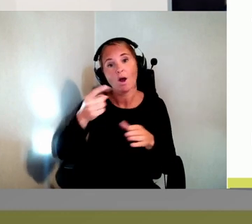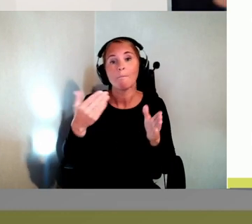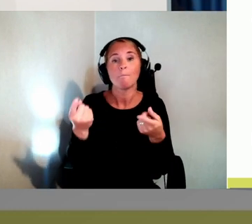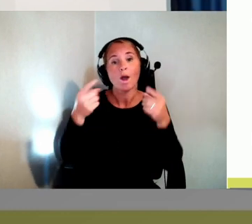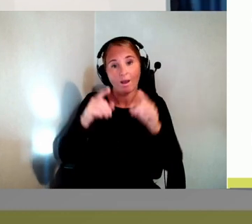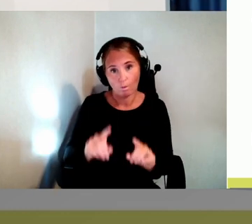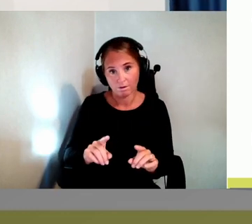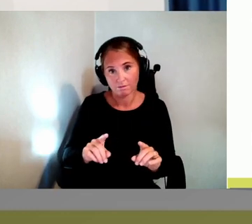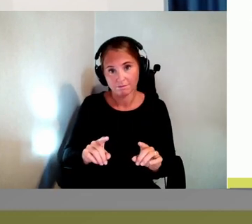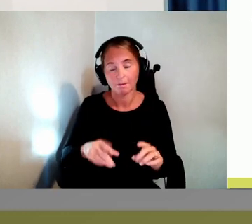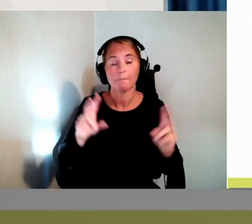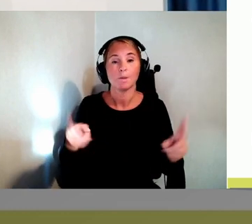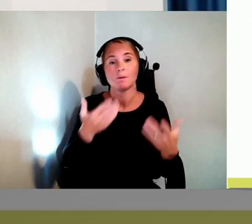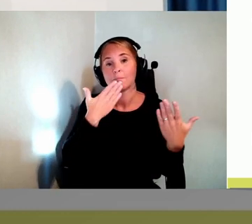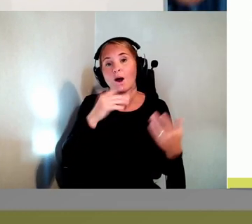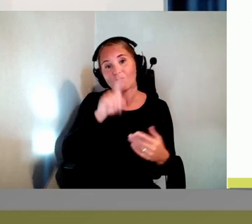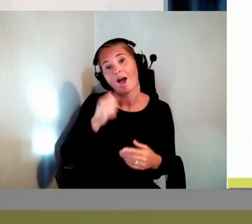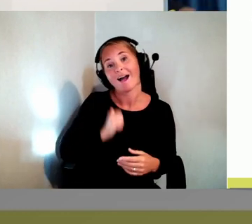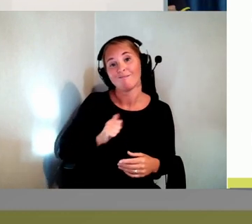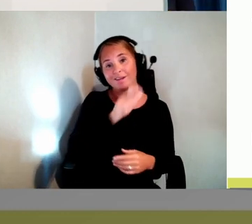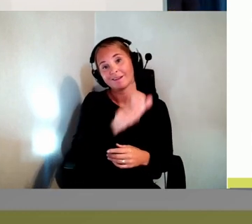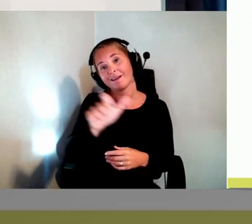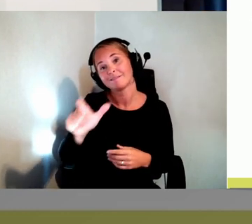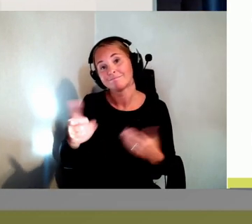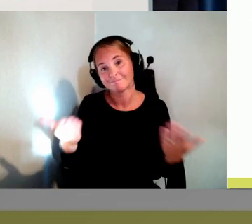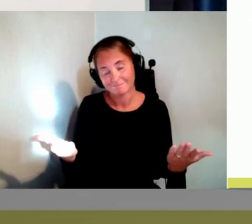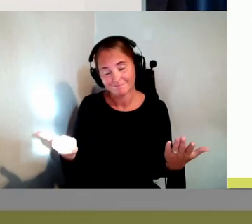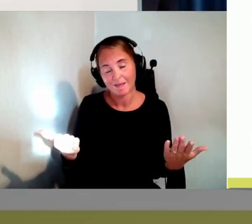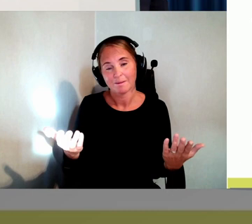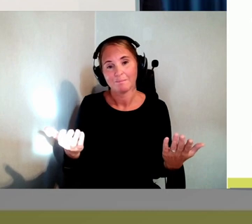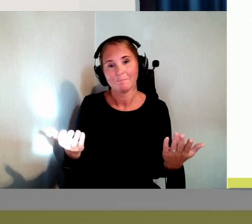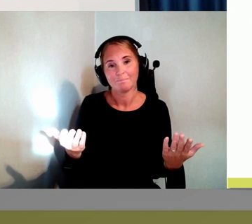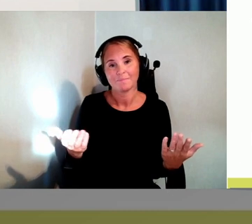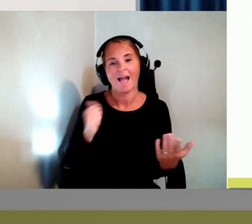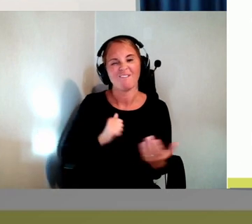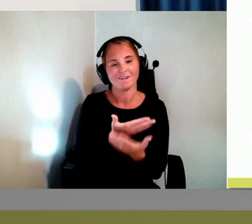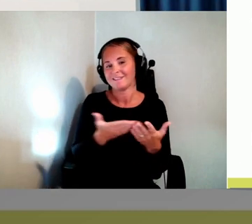Dessutom är det då bra för användarna. Så använd inte det här om det inte absolut måste.